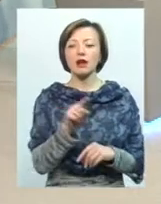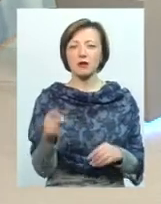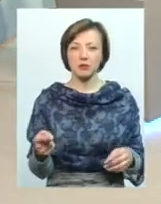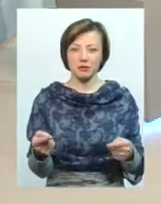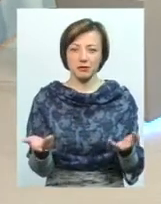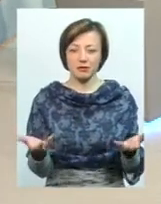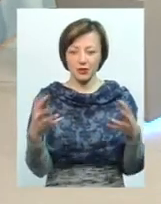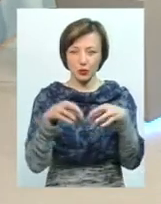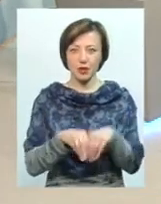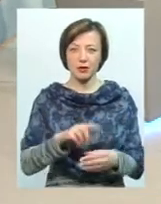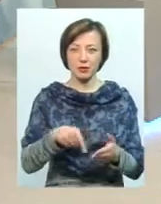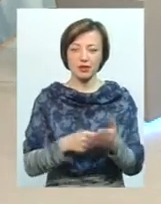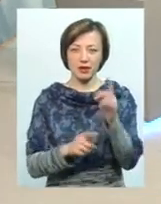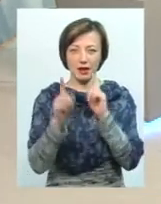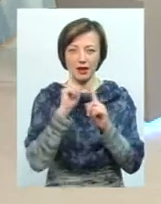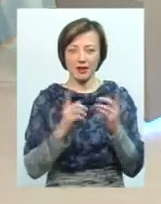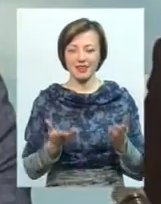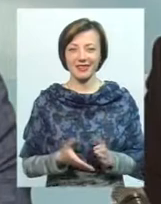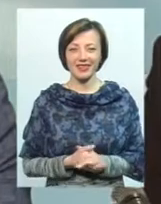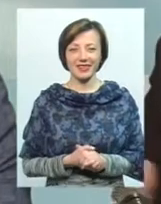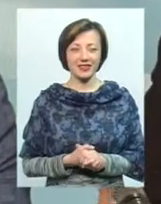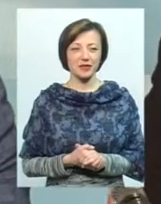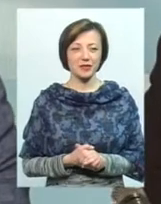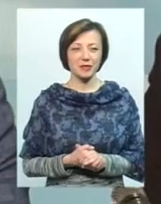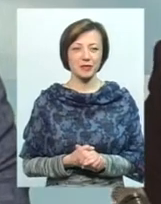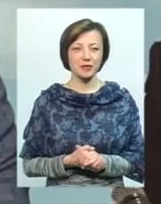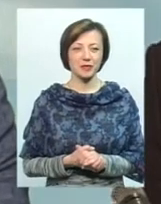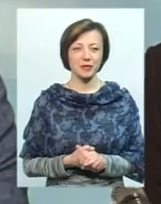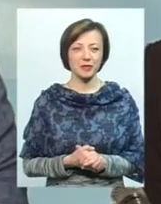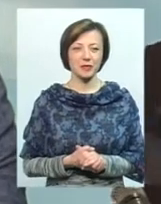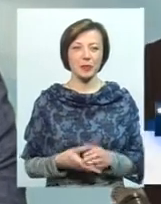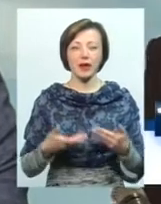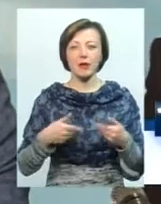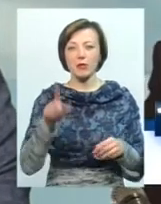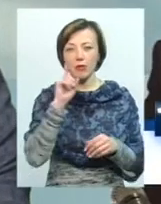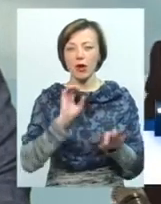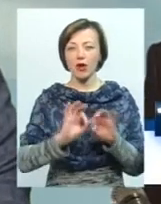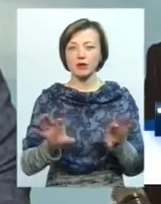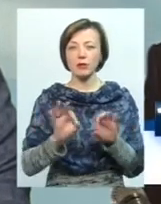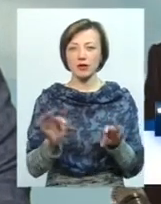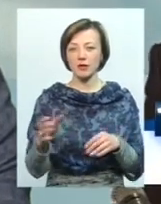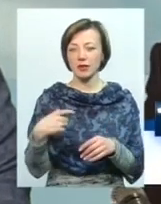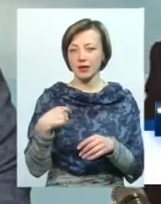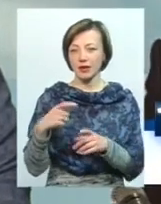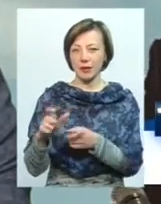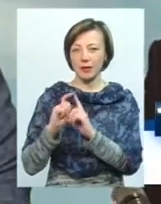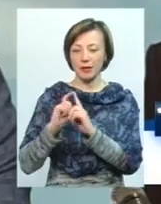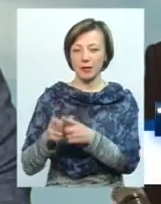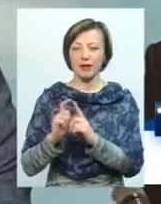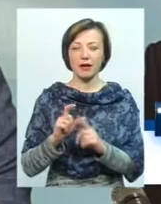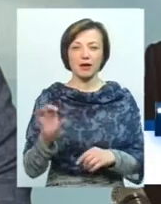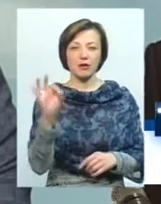сходяться в тій міській раді? Я зрозумів. Ми ось, поки Олег Распутем, з Альоною перекинулося фразою, про те, що